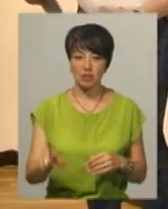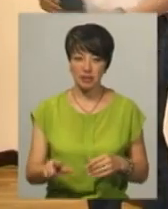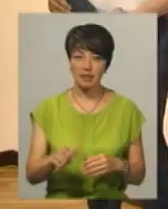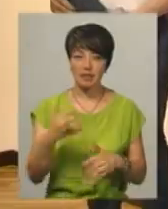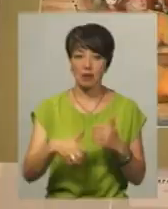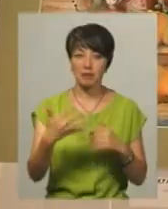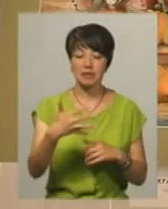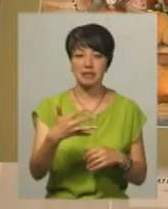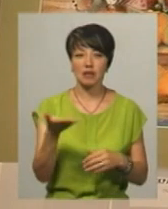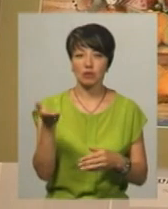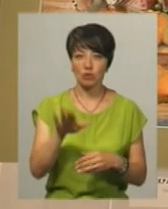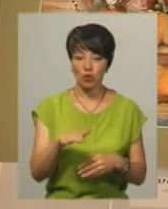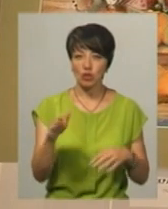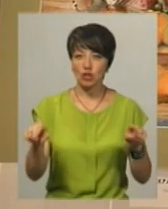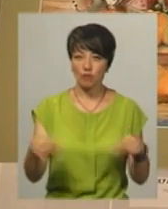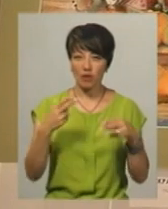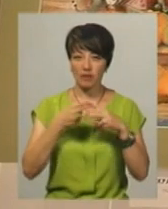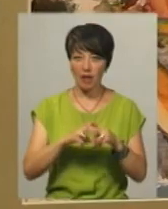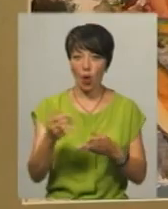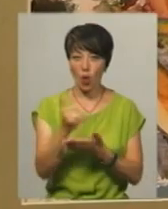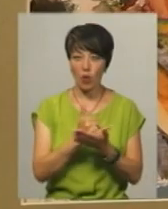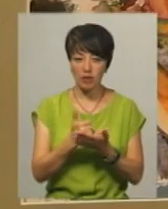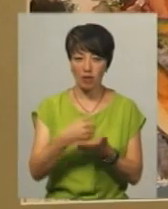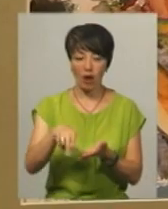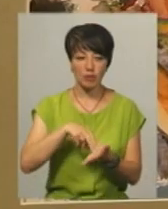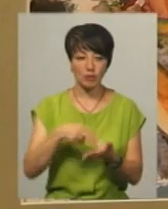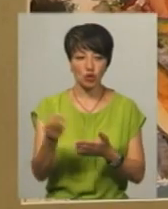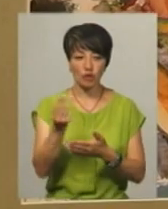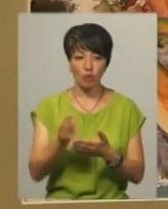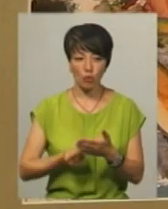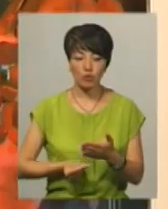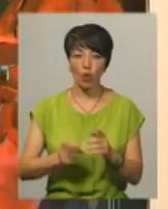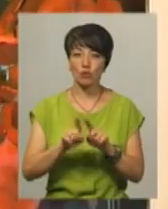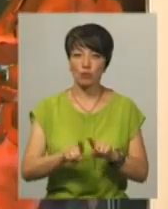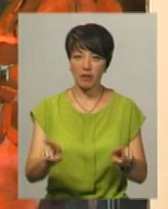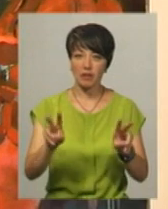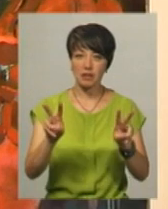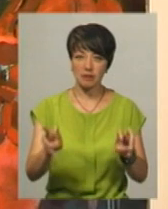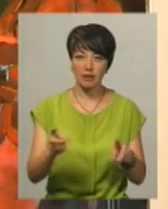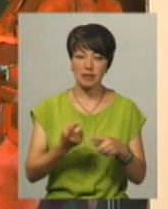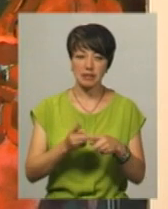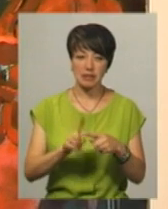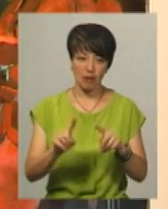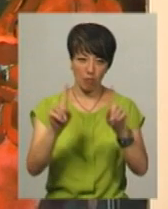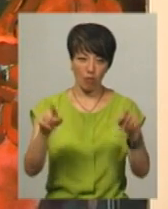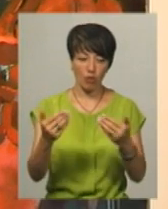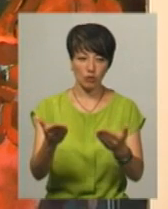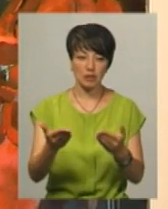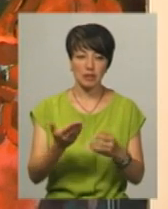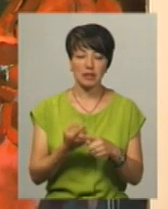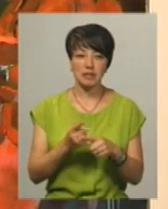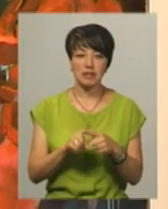Серед 50 картин, створених у техніці олійного та акварельного живопису, особливим називає це полотно. Це